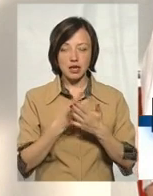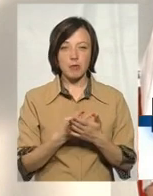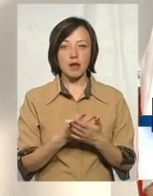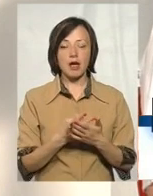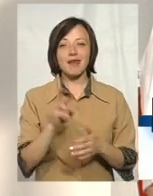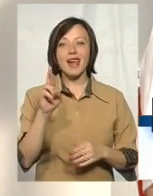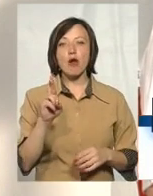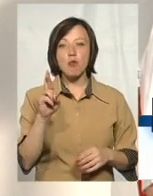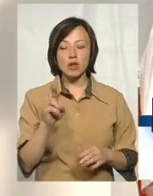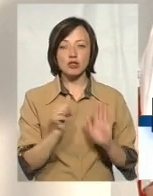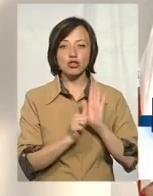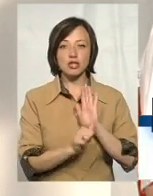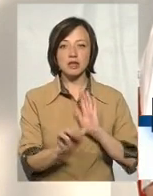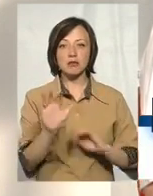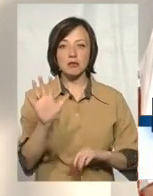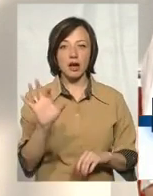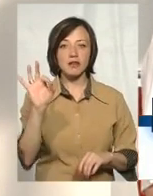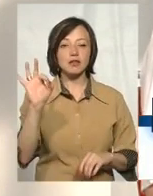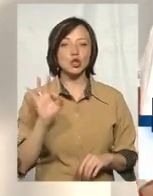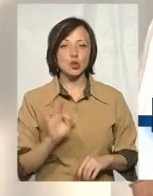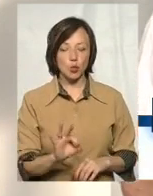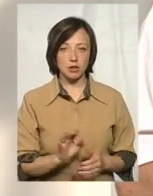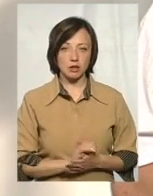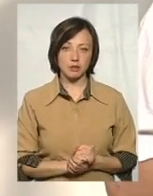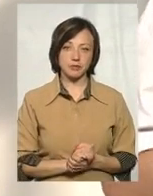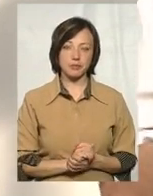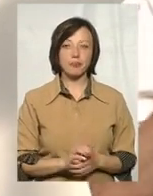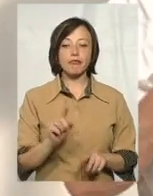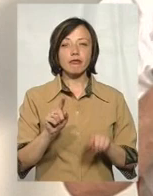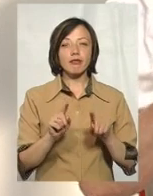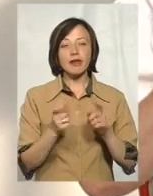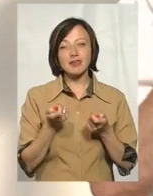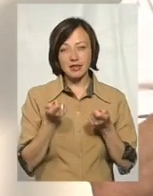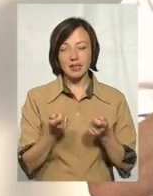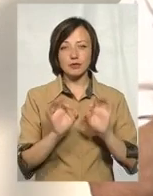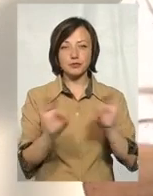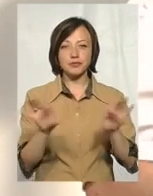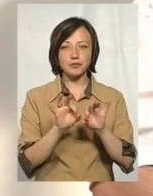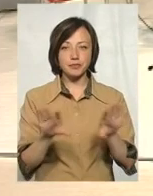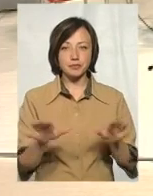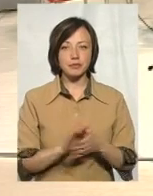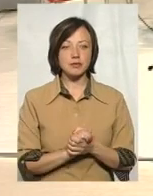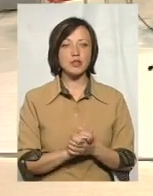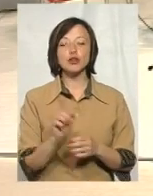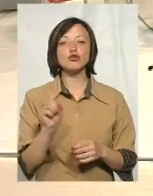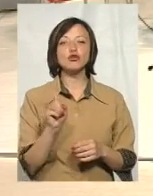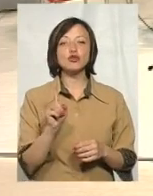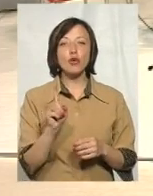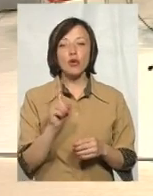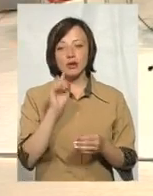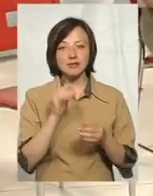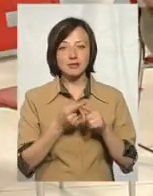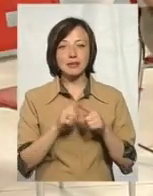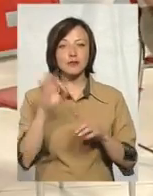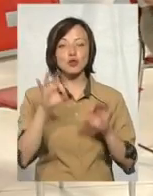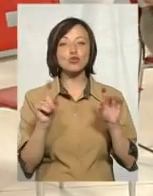Ярмонинці – 65%. Декілька слів для телегнації… Ну, власне, що криється за